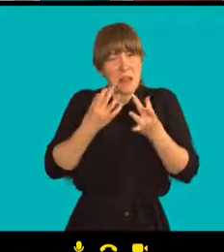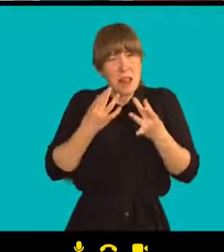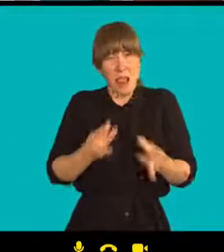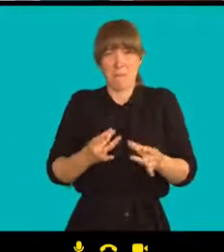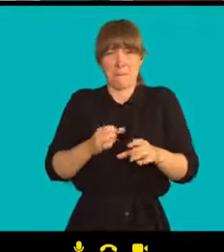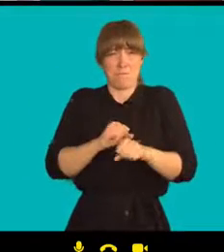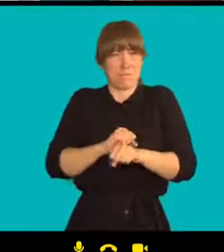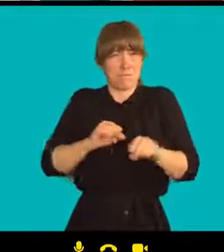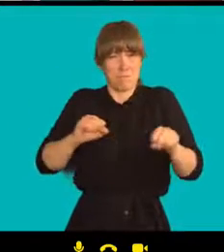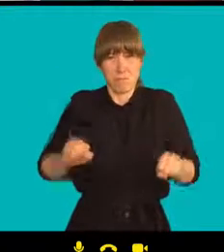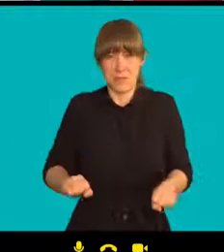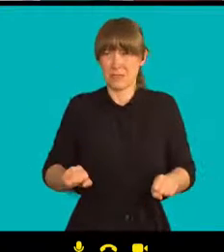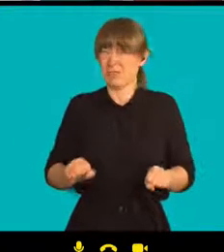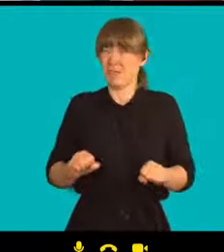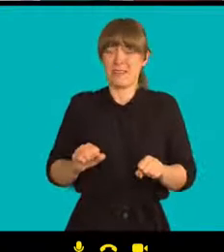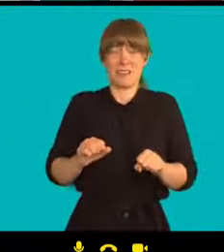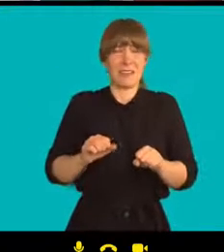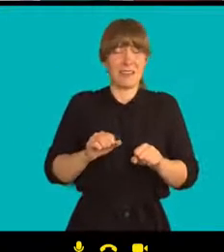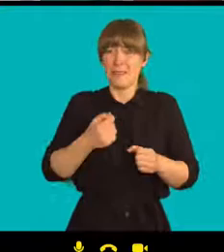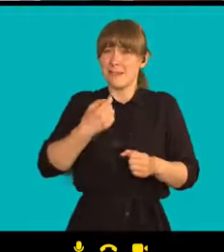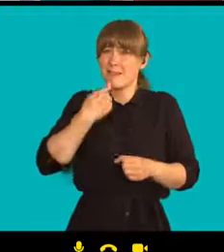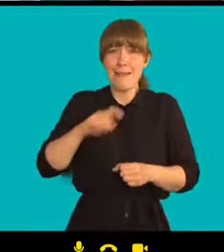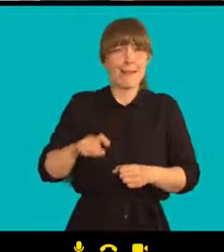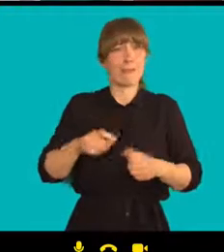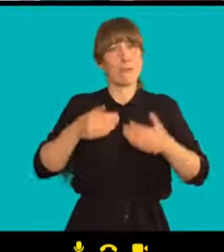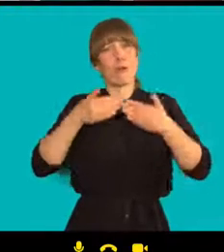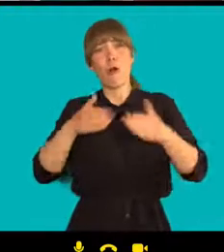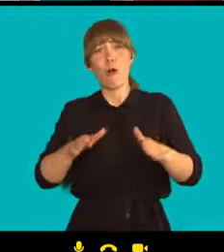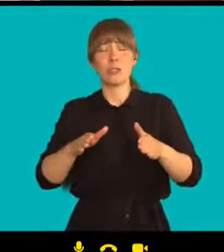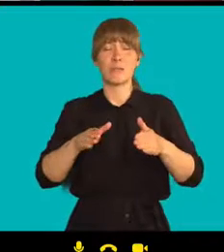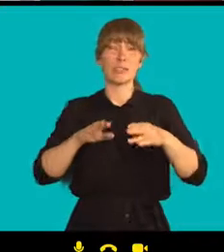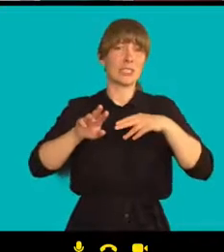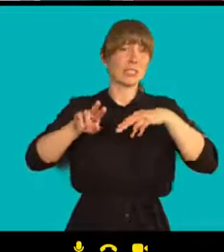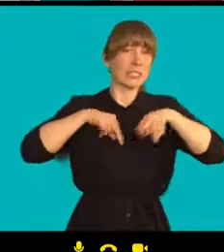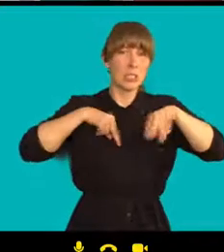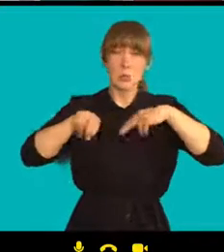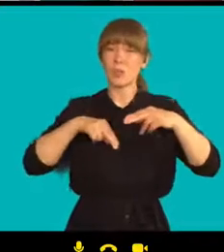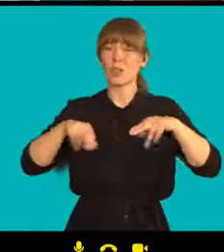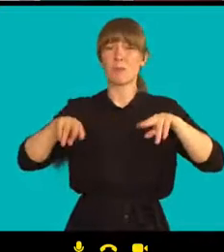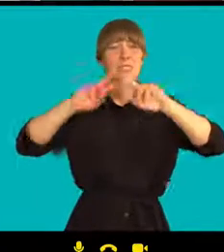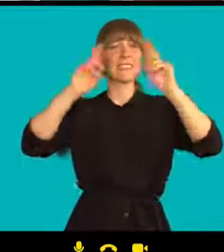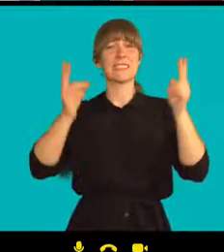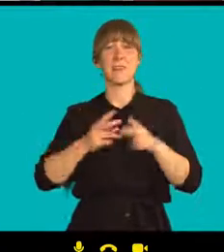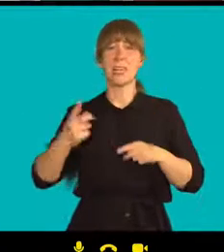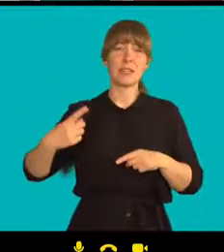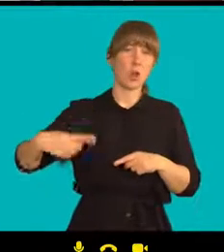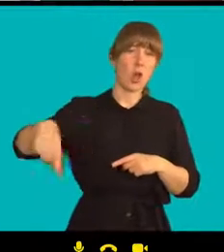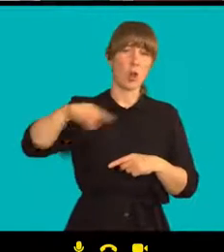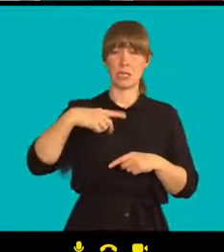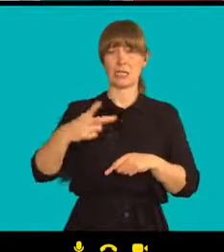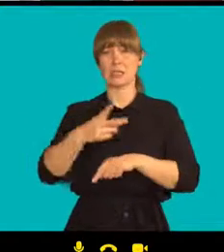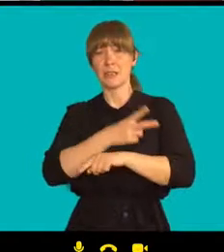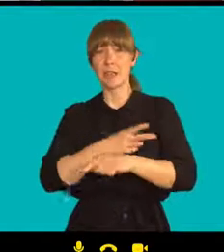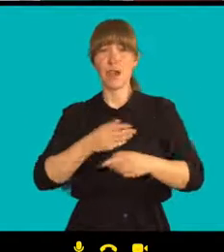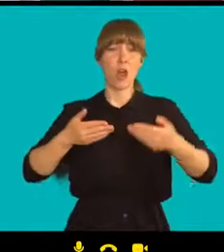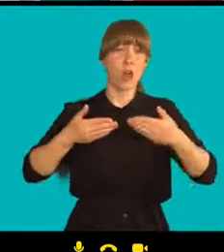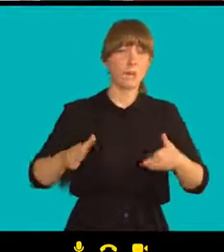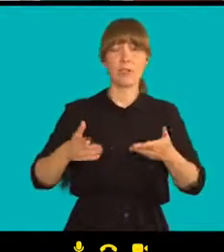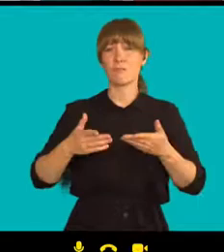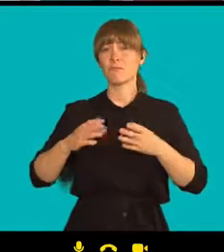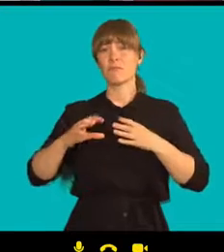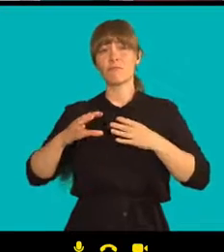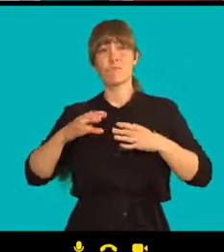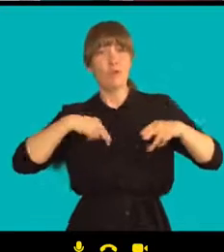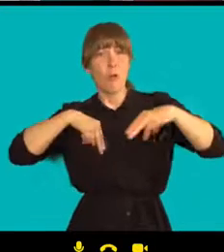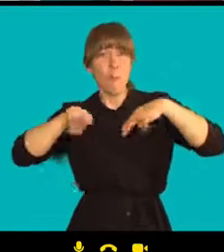se bavit se zbytkem světa. Mám